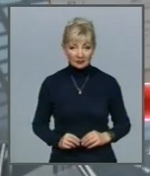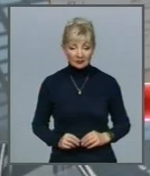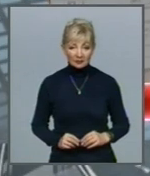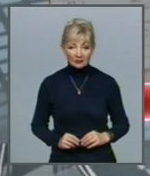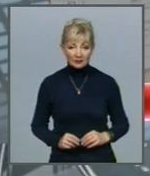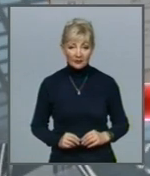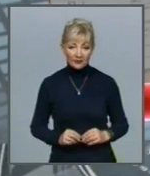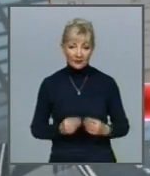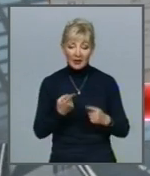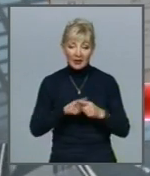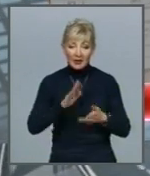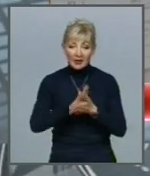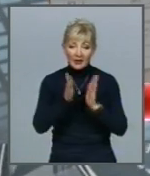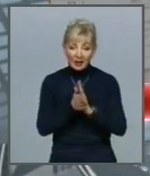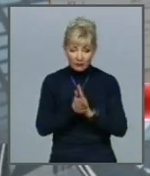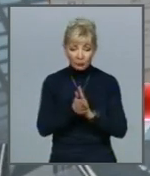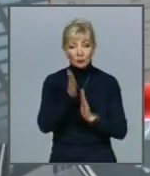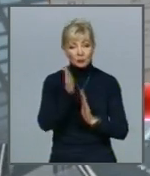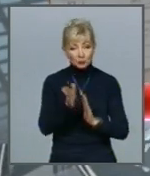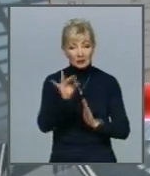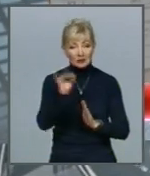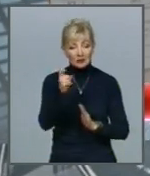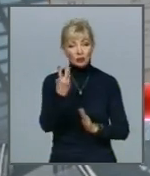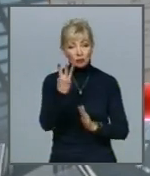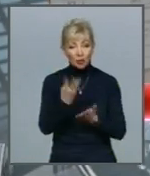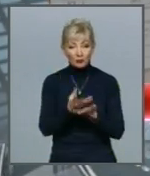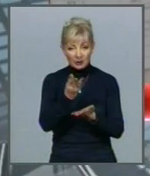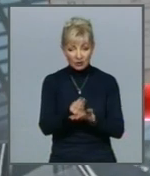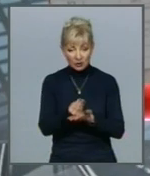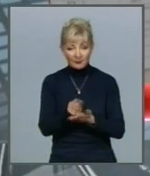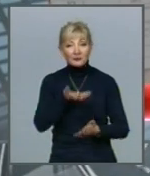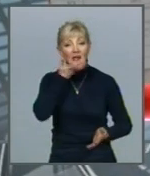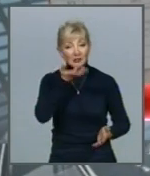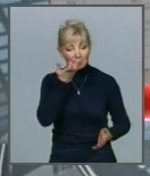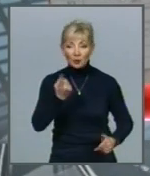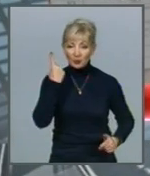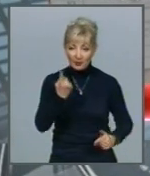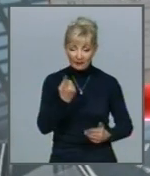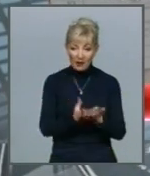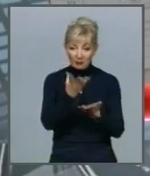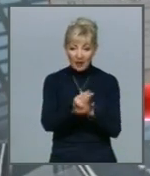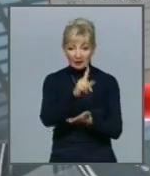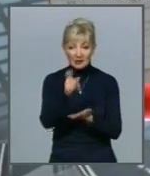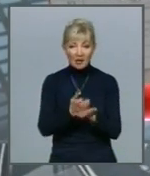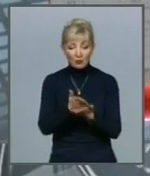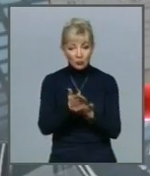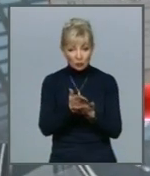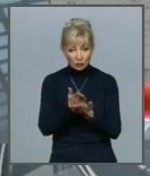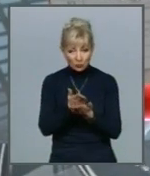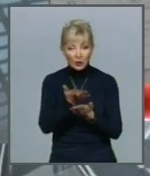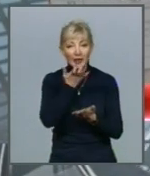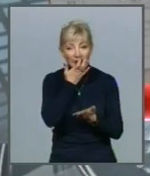Публічний договір приєднання складатиметься з трьох платежів Щодо тепла Перше, плата за послугу з постачання